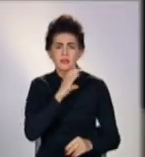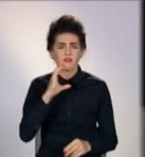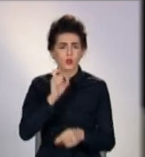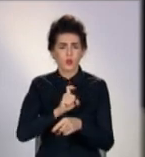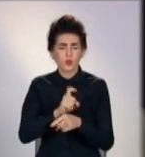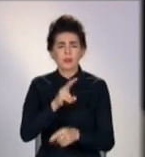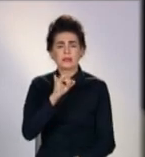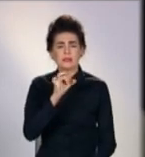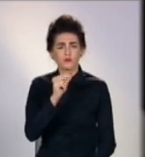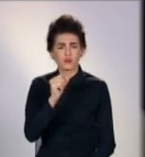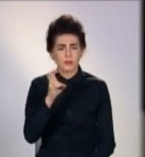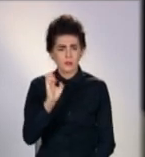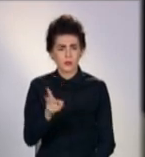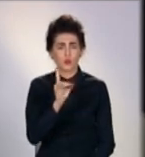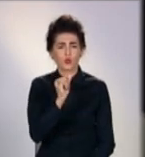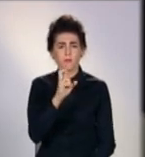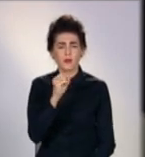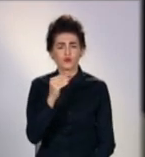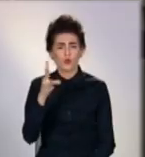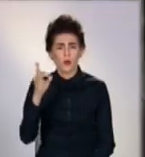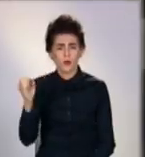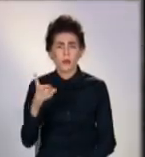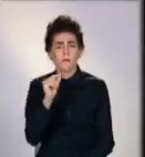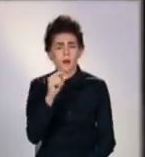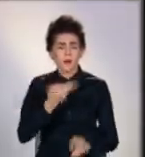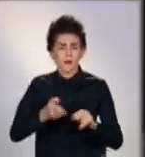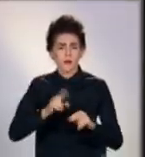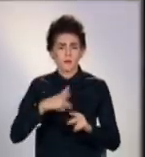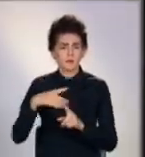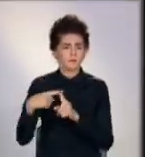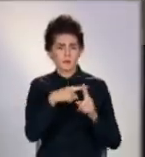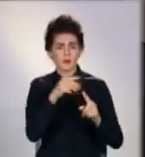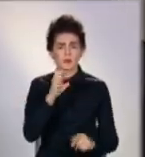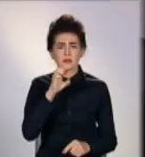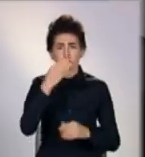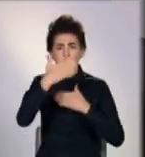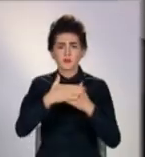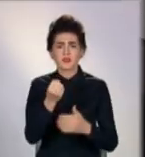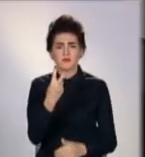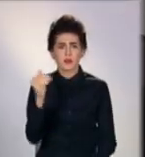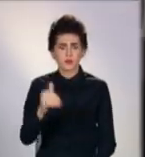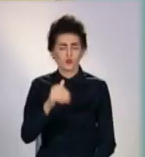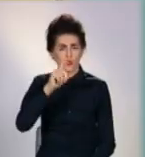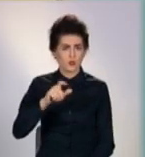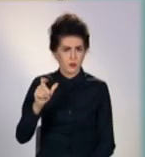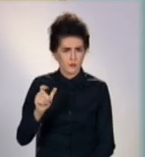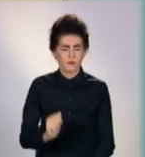Лисичанське, Рубіжне. В Україні за понеділок тест позитивним виявився в майже 12 тисяч людей.